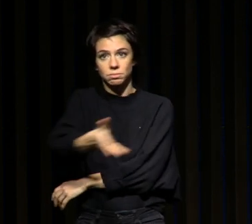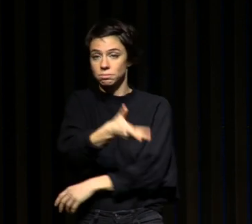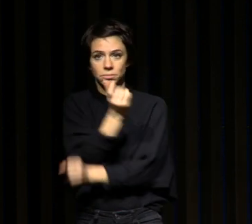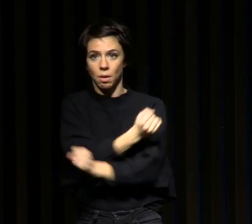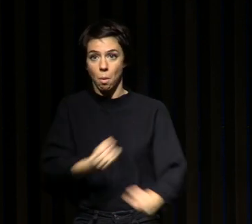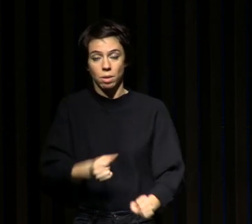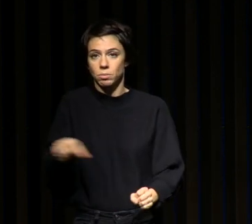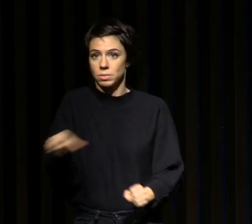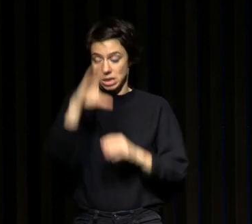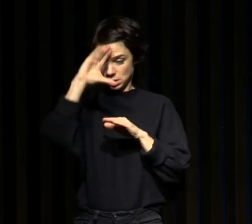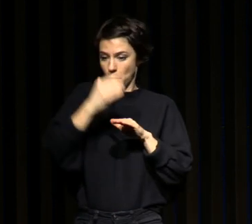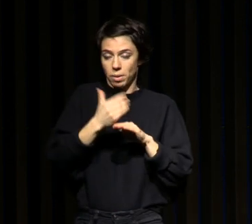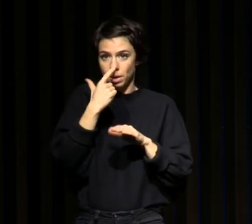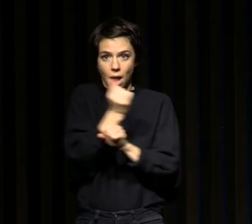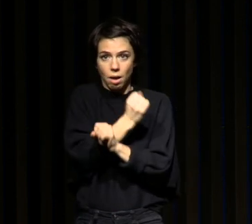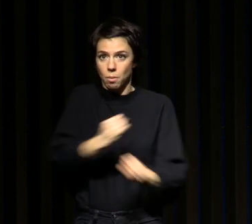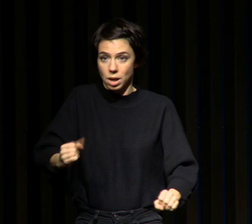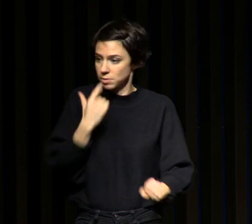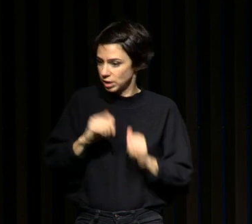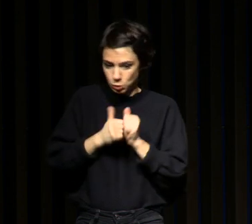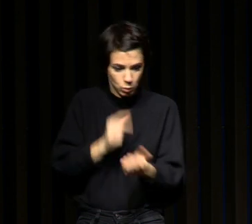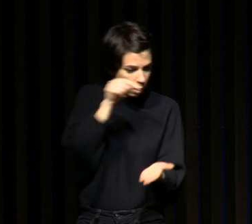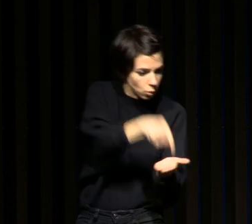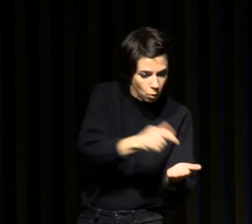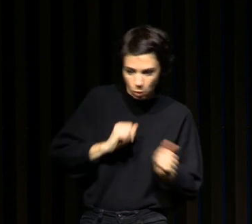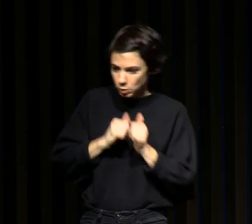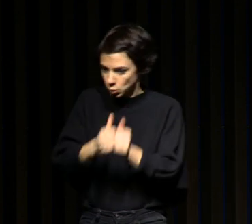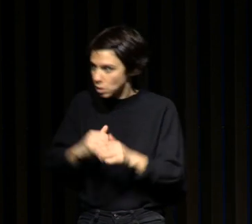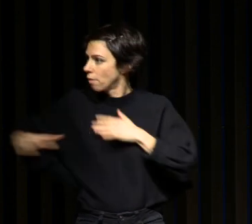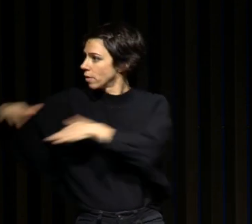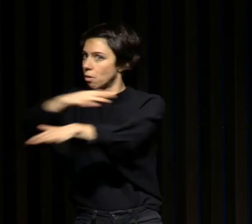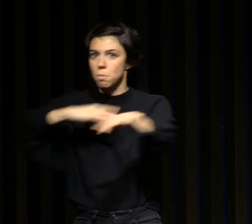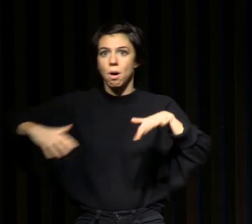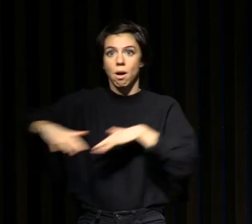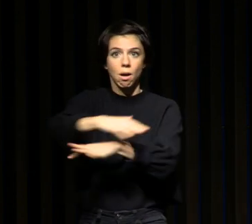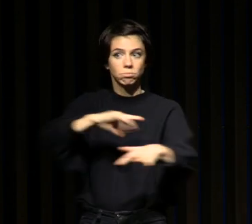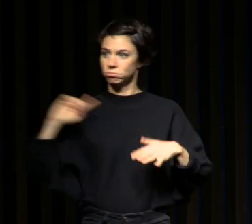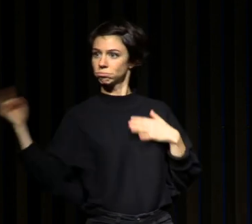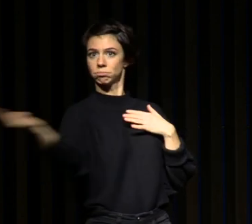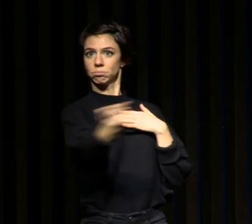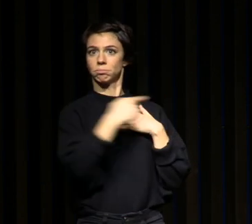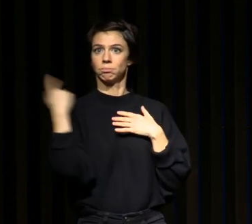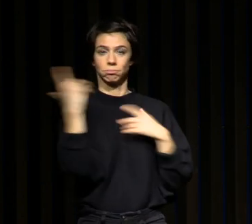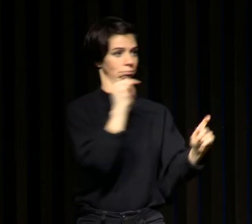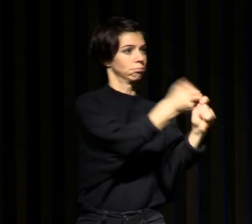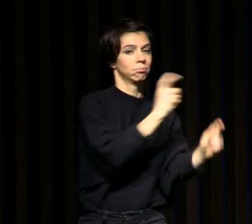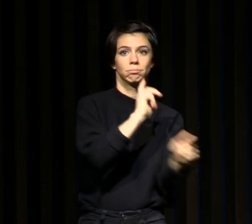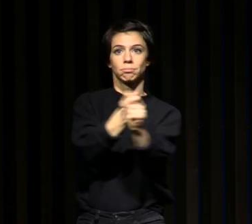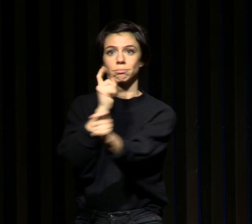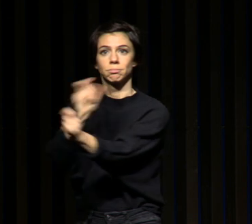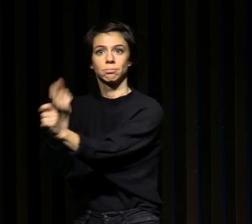fonction extraordinaire, parce qu'en fonction de votre lieu de vie et de votre environnement, on va développer toute une stratégie adaptative